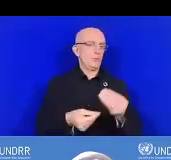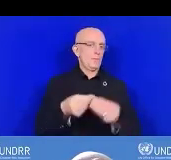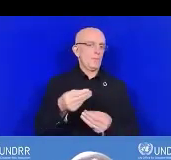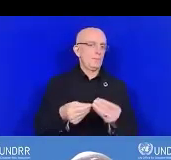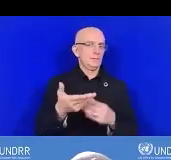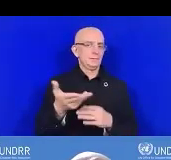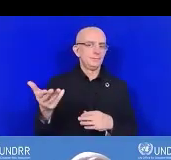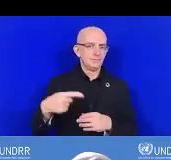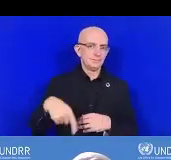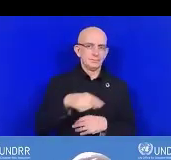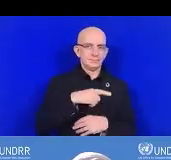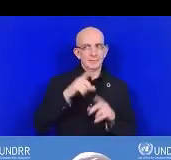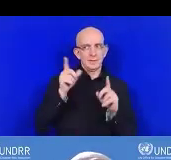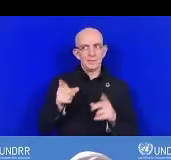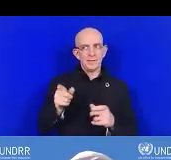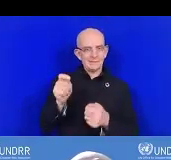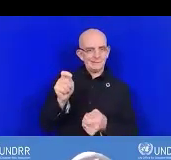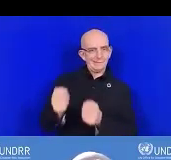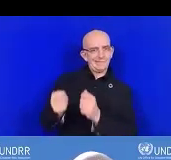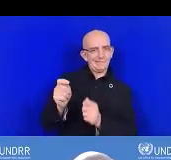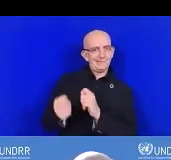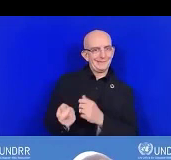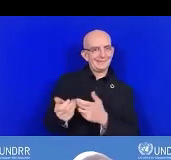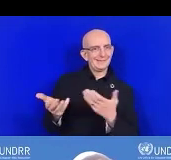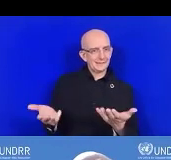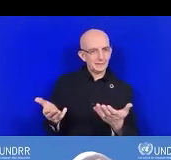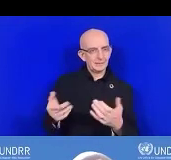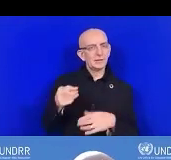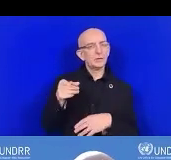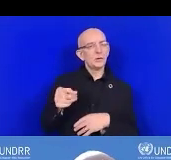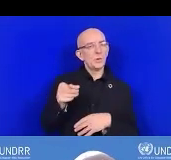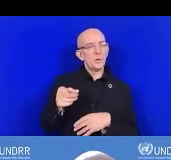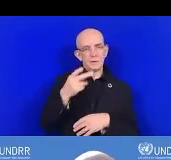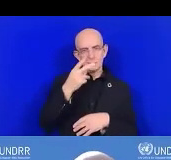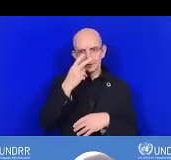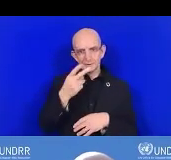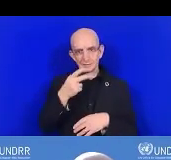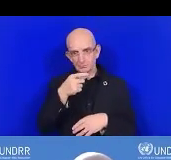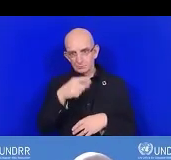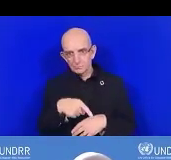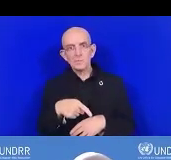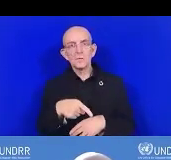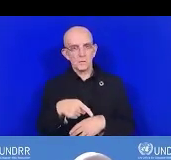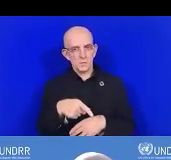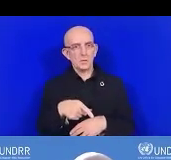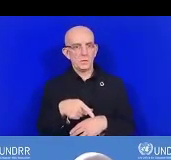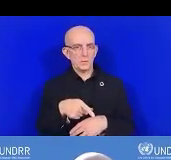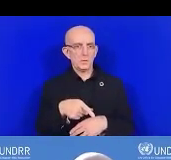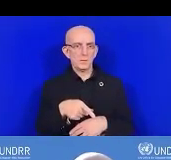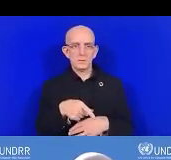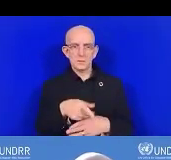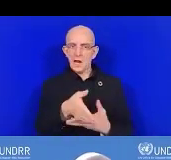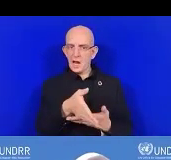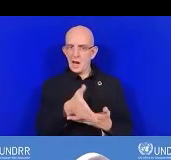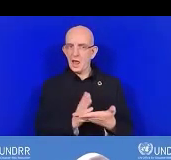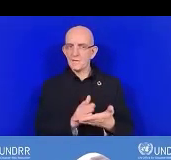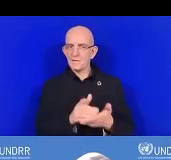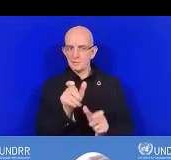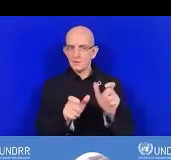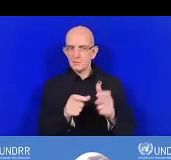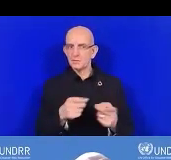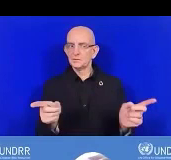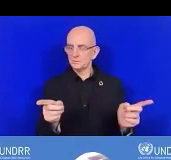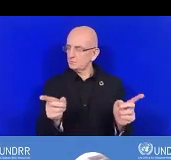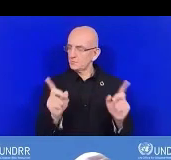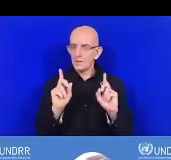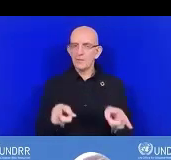pouvons voir, selon les résultats, la majorité des personnes sont sur une note de 1. Alors, il y a une marge d